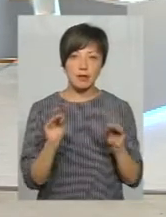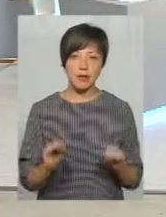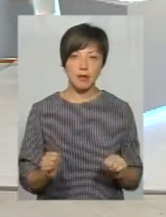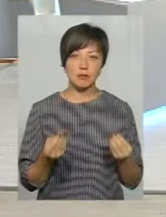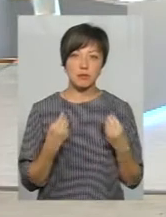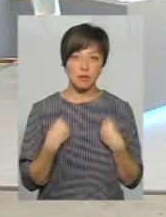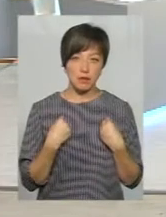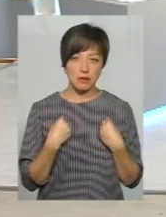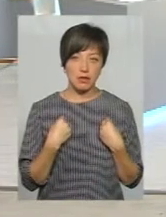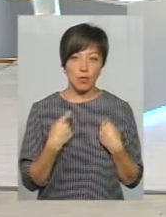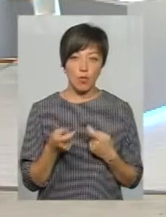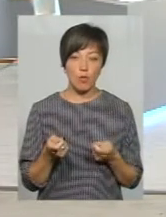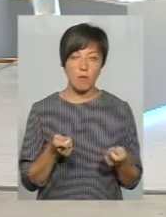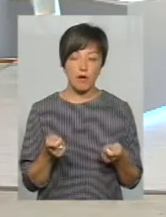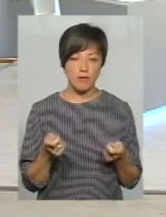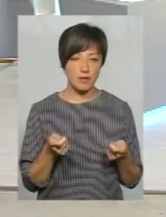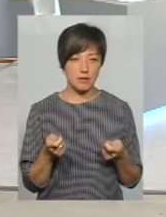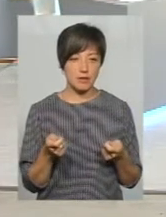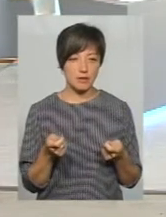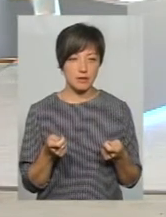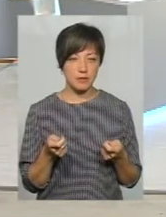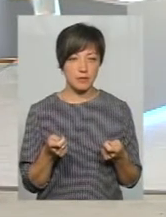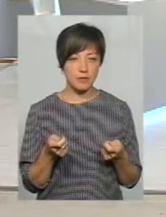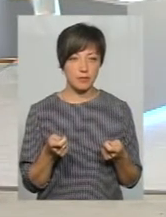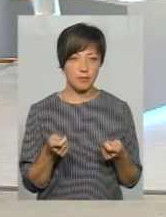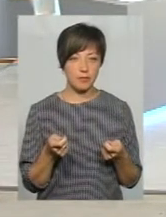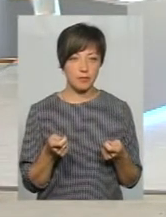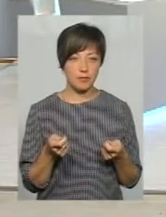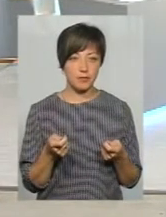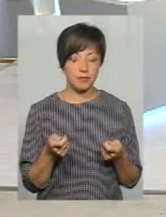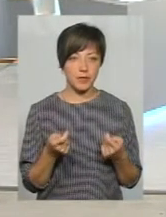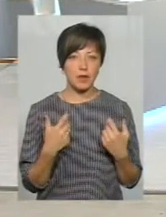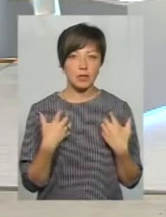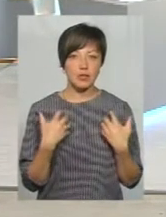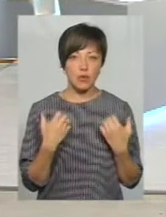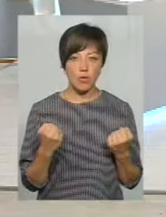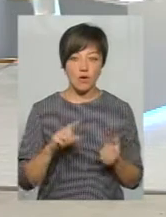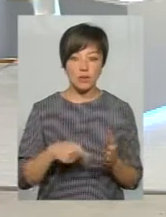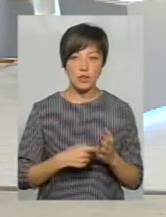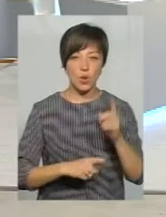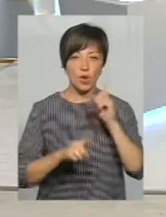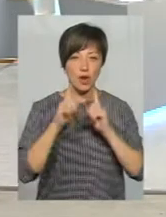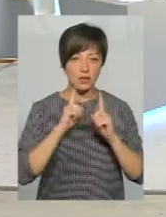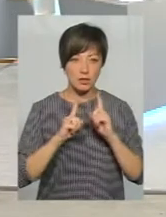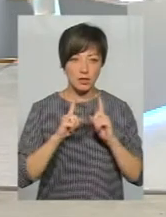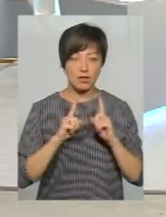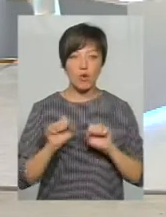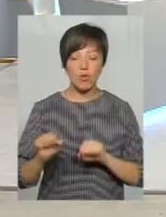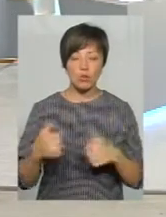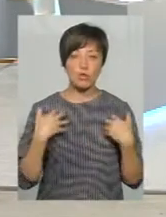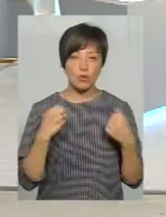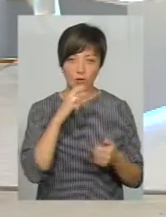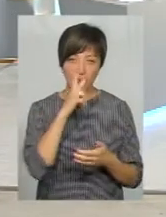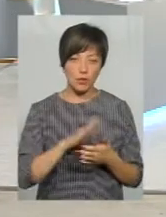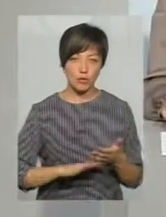дали в управлінні здоров'я Хмельницької міської ради, охорони здоров'я, я